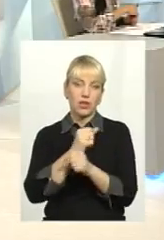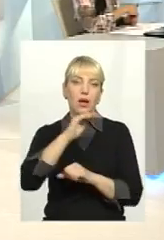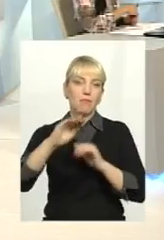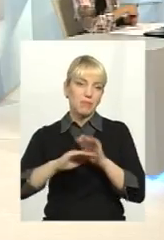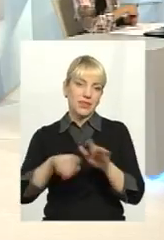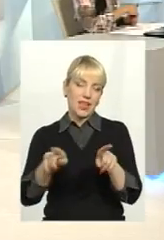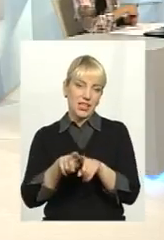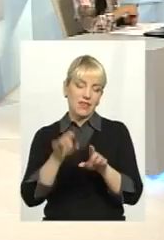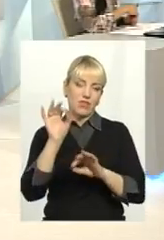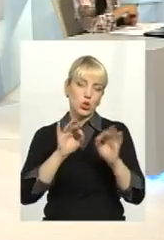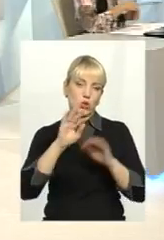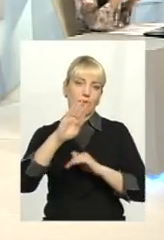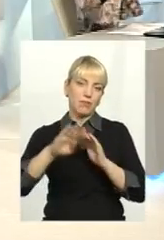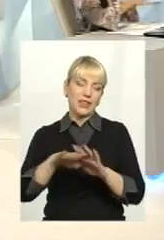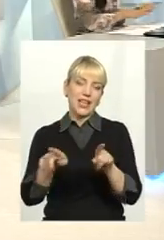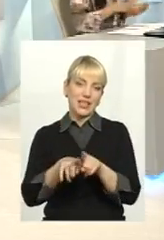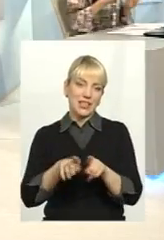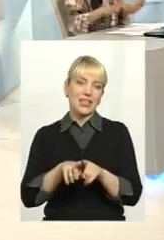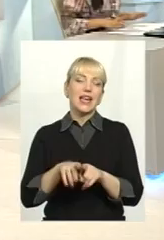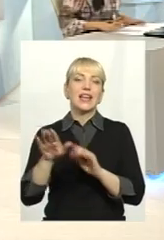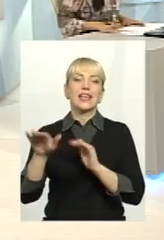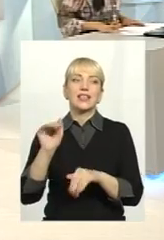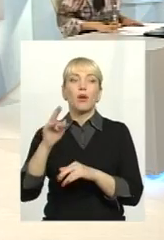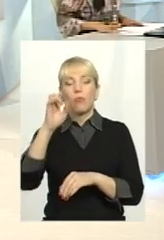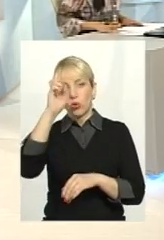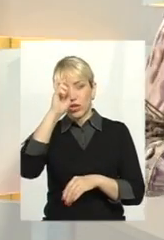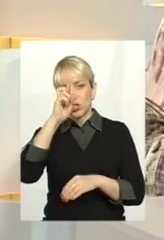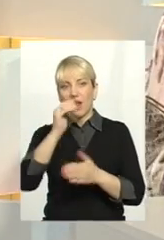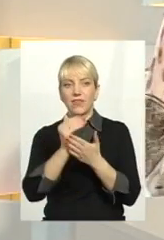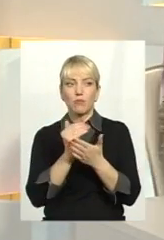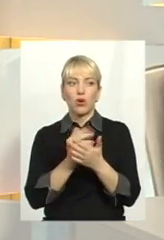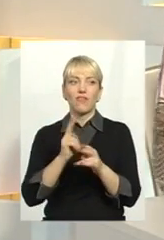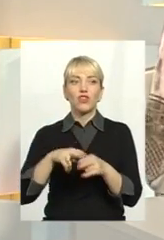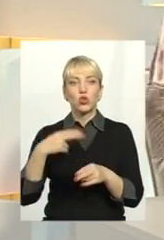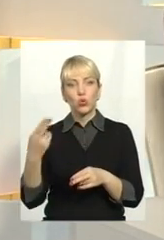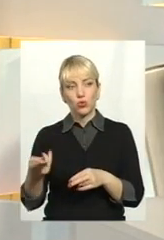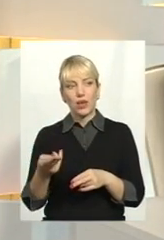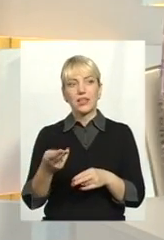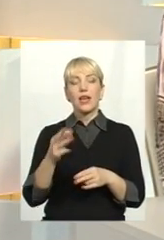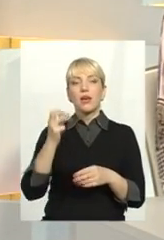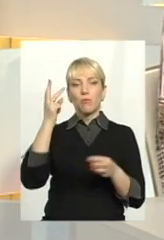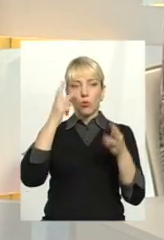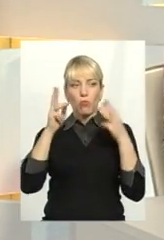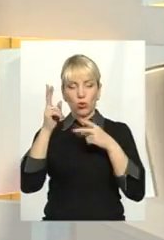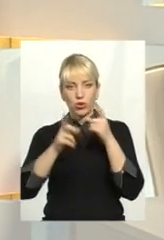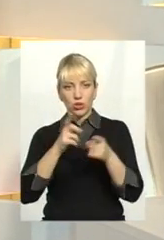відсоток, під такі кредити не відбулося модернізації. Замні програми відшкодування і, до речі, енергомодернізацію ми поговоримо згодом. Але я би